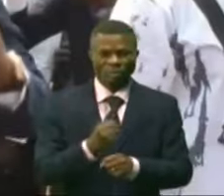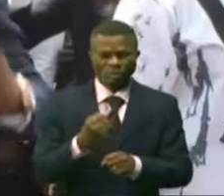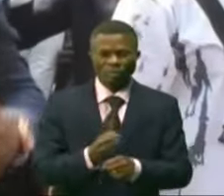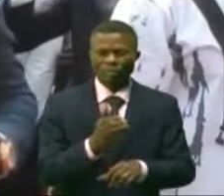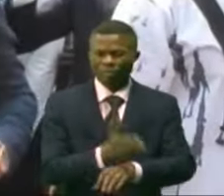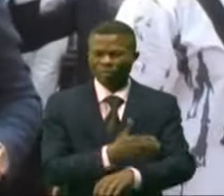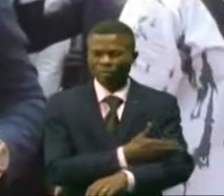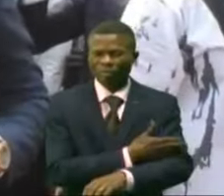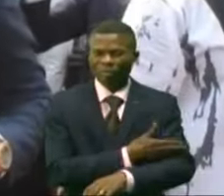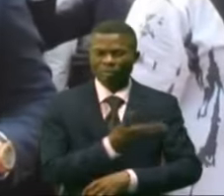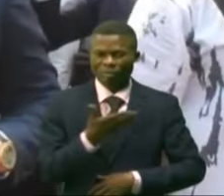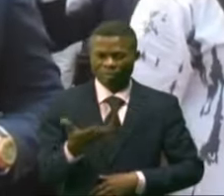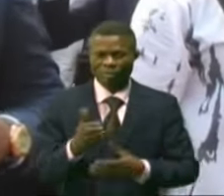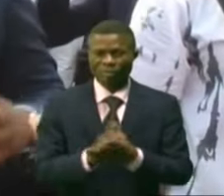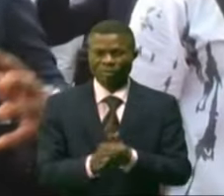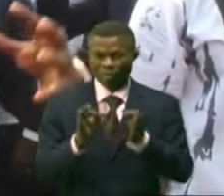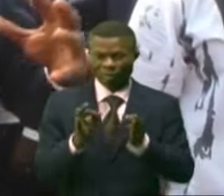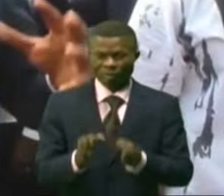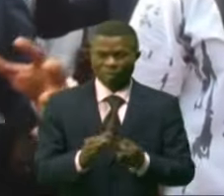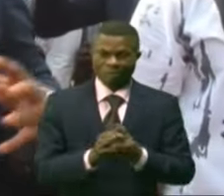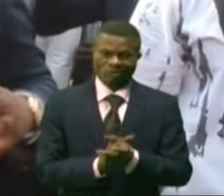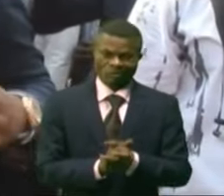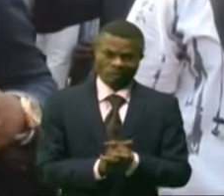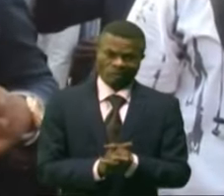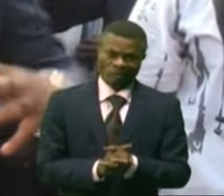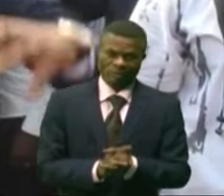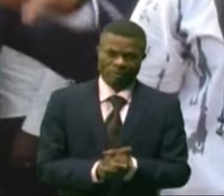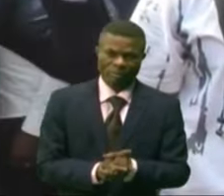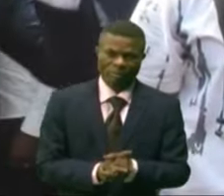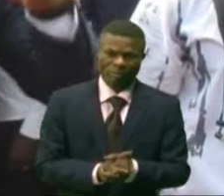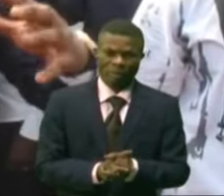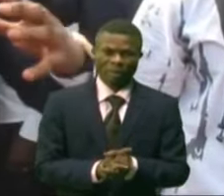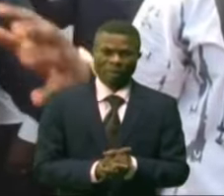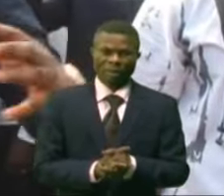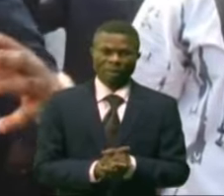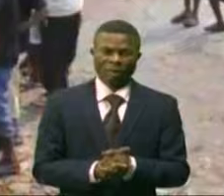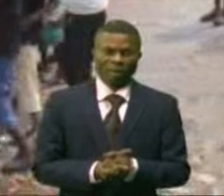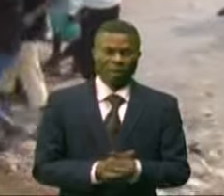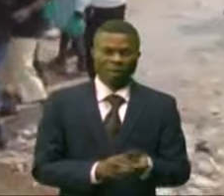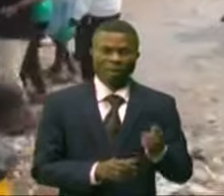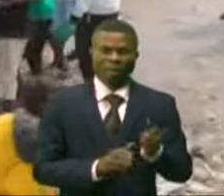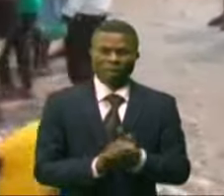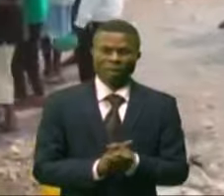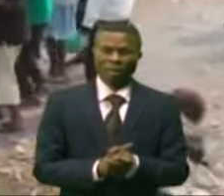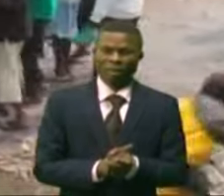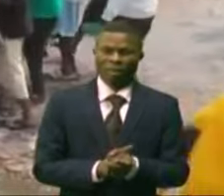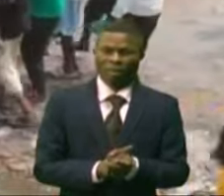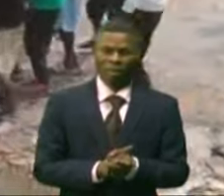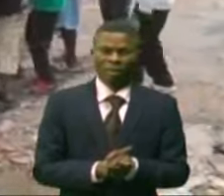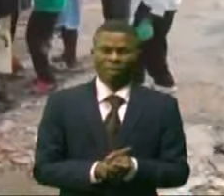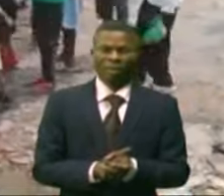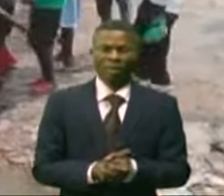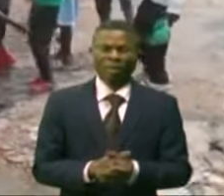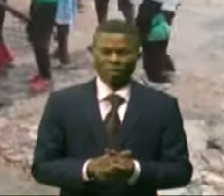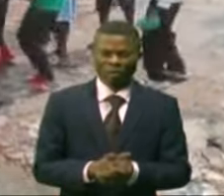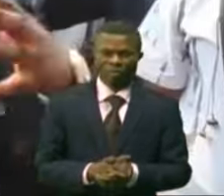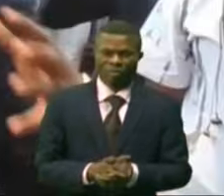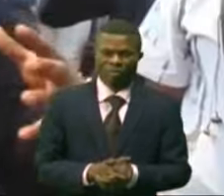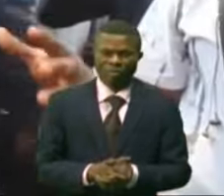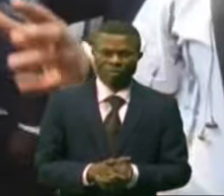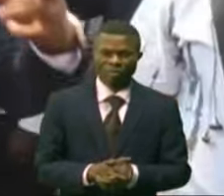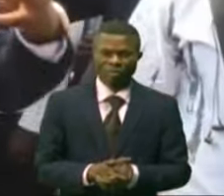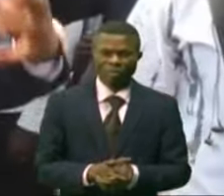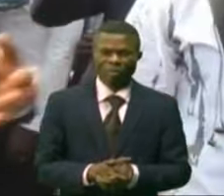de 15 mètres sera jeté sur la rivière Maloukou et ces travaux une fois débutés auront un impact sur la